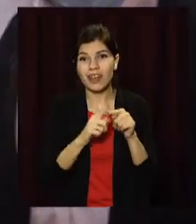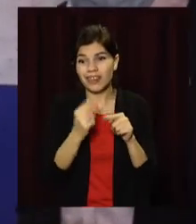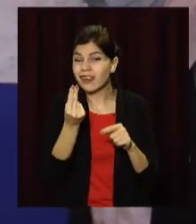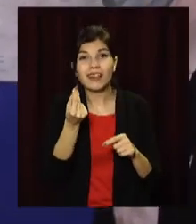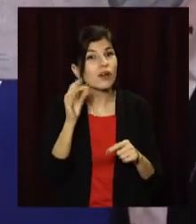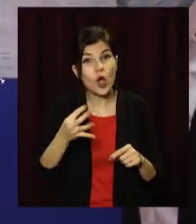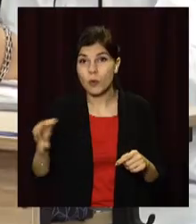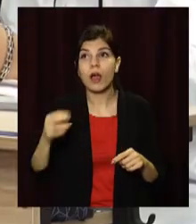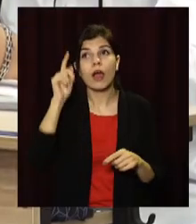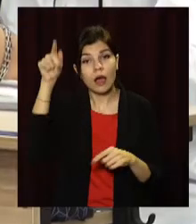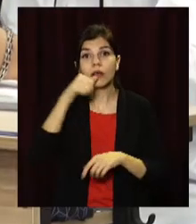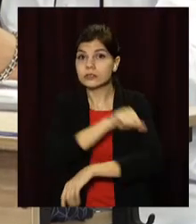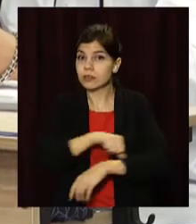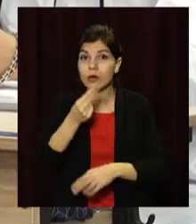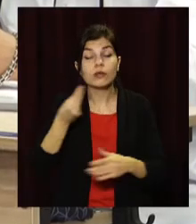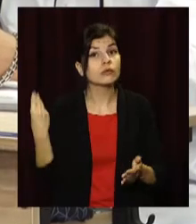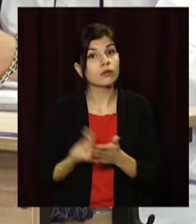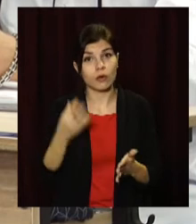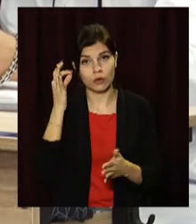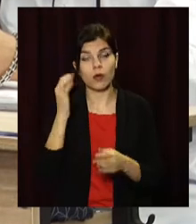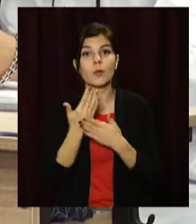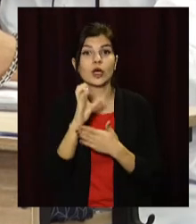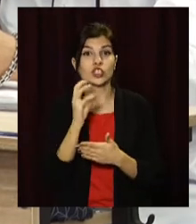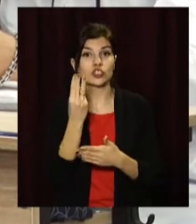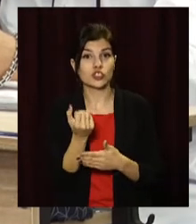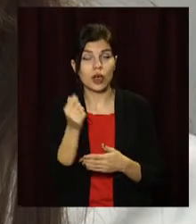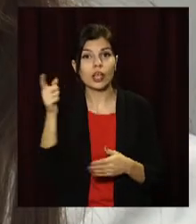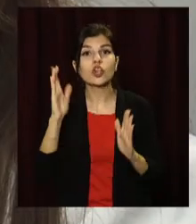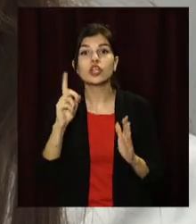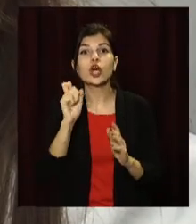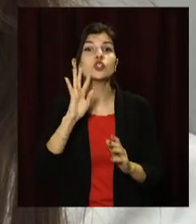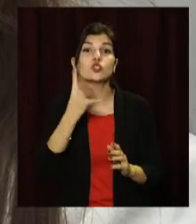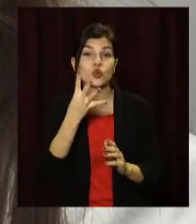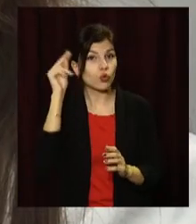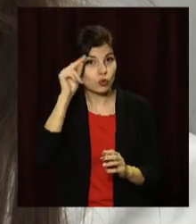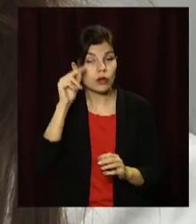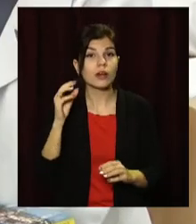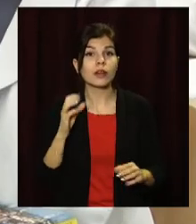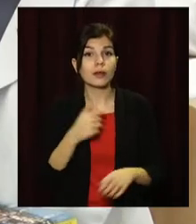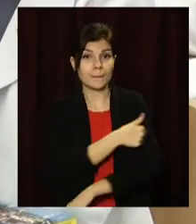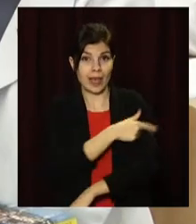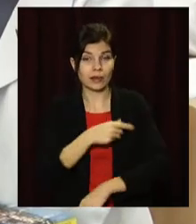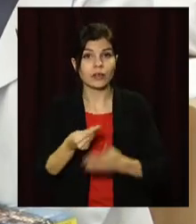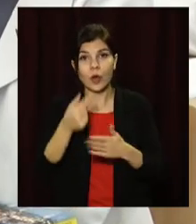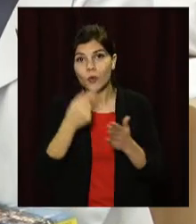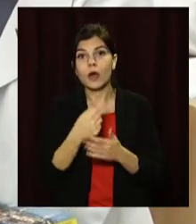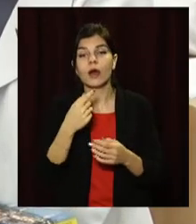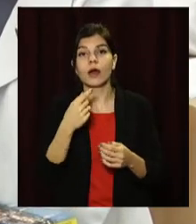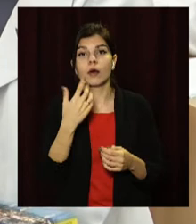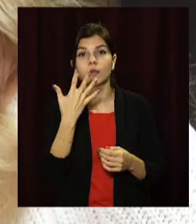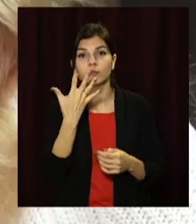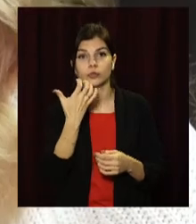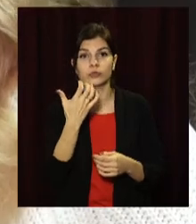порівняно з іншими країнами, кажуть студенти. Наприклад, у Сполучених Штатах лише за чотири роки навчання студент-медик сплачує до півмільйона